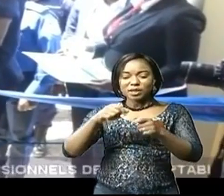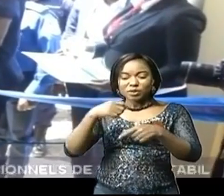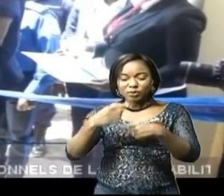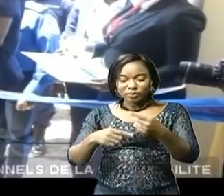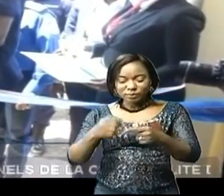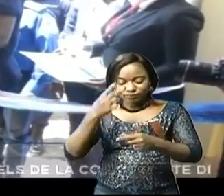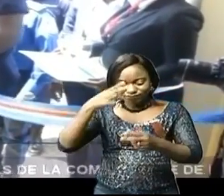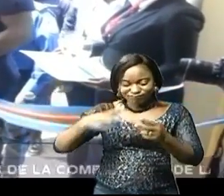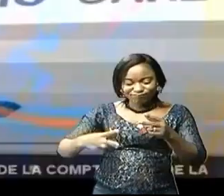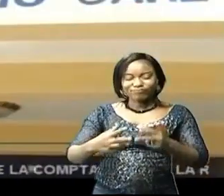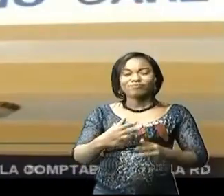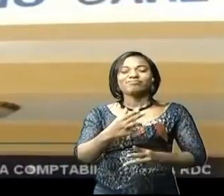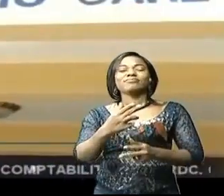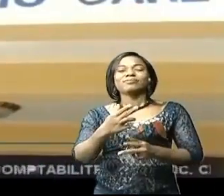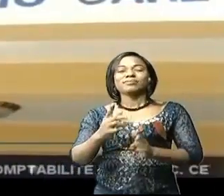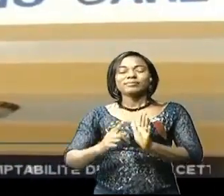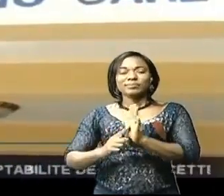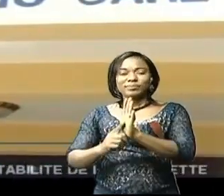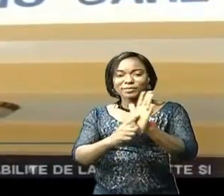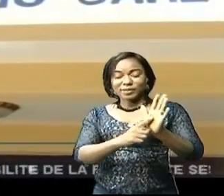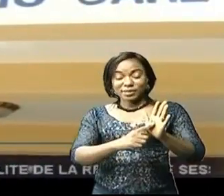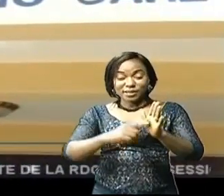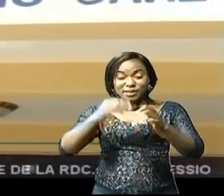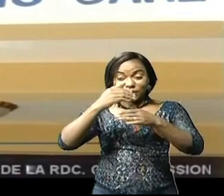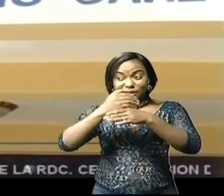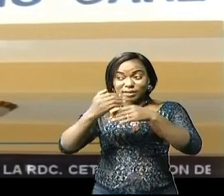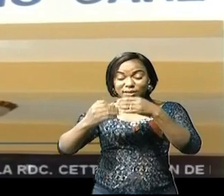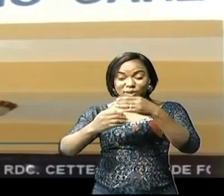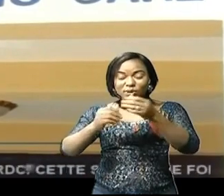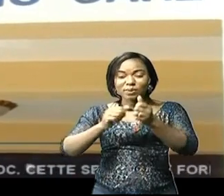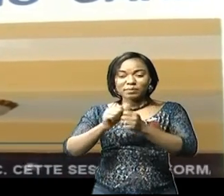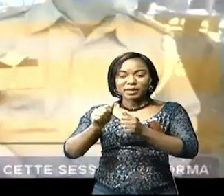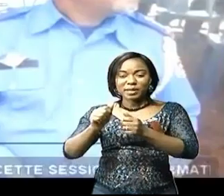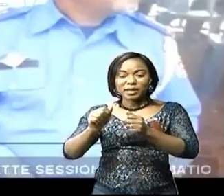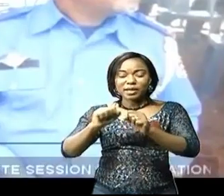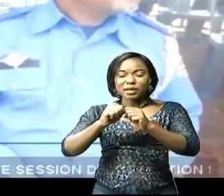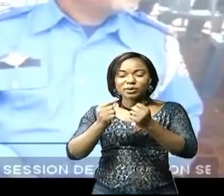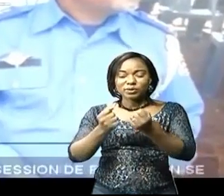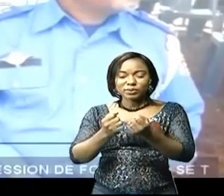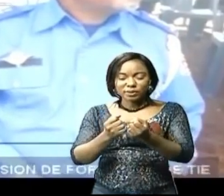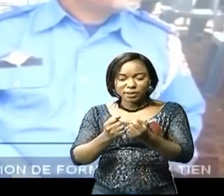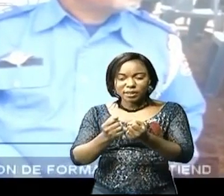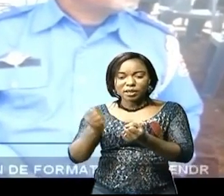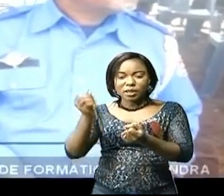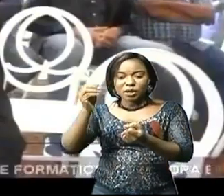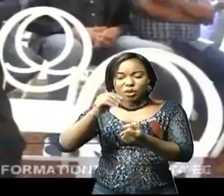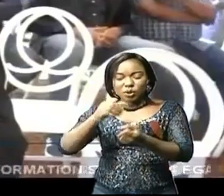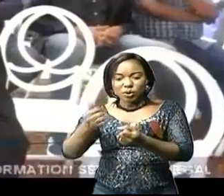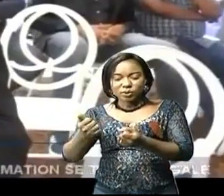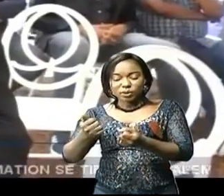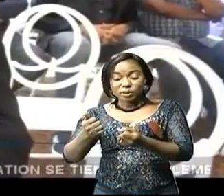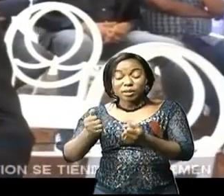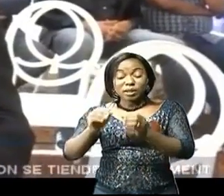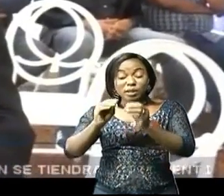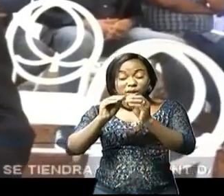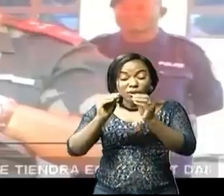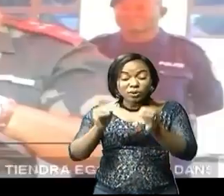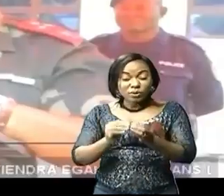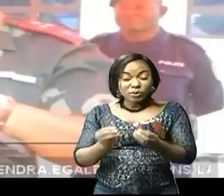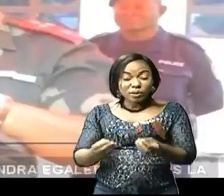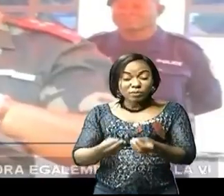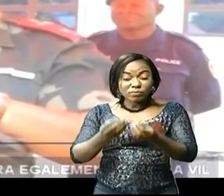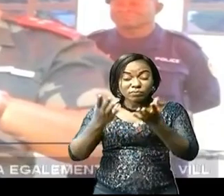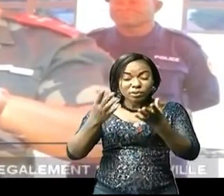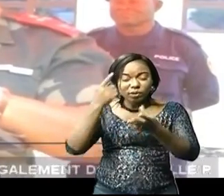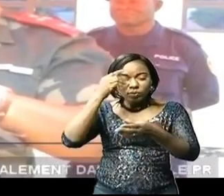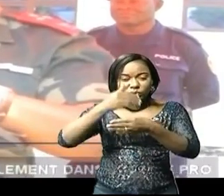la coupure du ruban symbolique de cette bâtisse construite et équipée par la société Prémédis et dont le coût total était de 200 000 dollars américains. Occasion